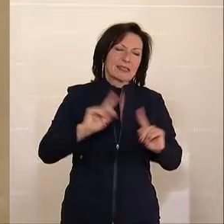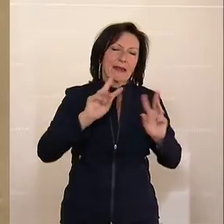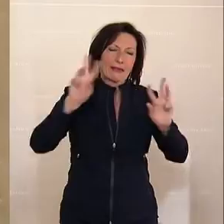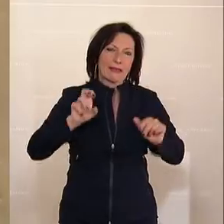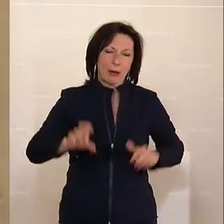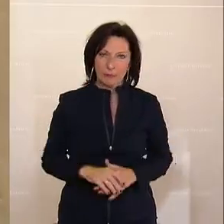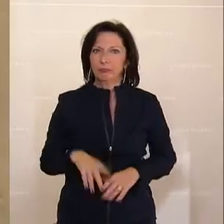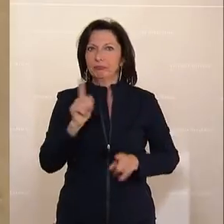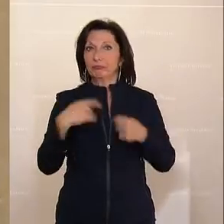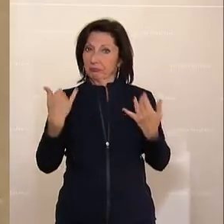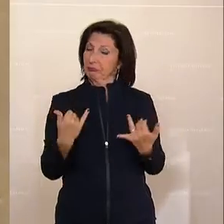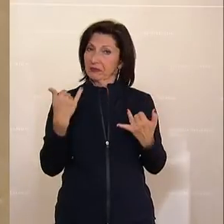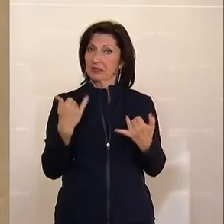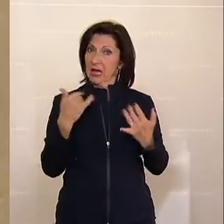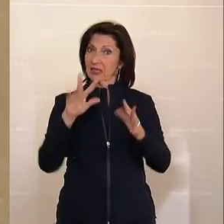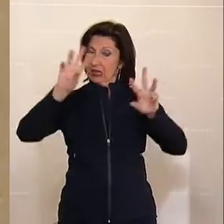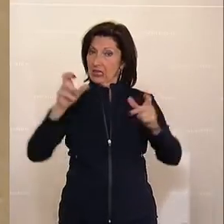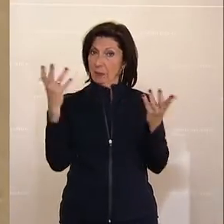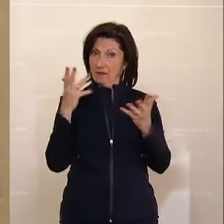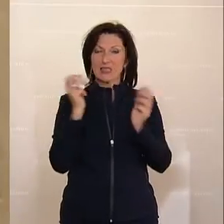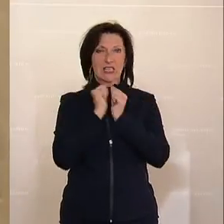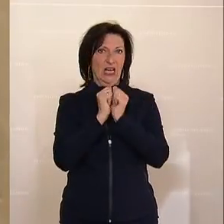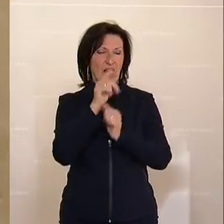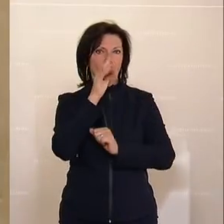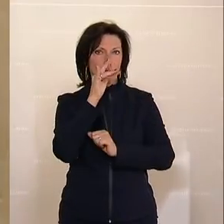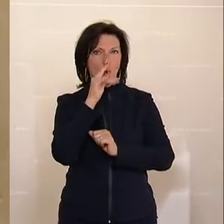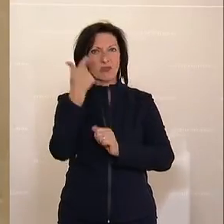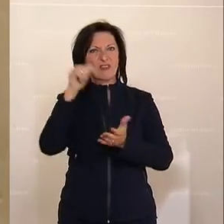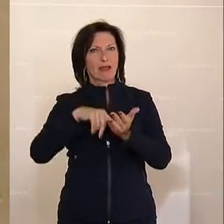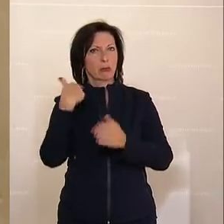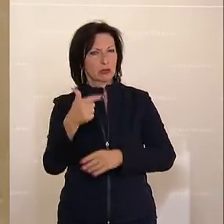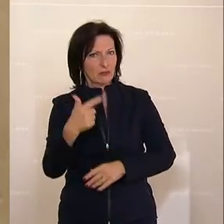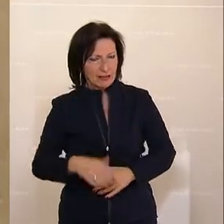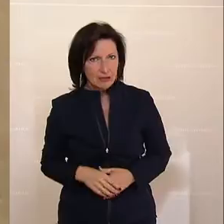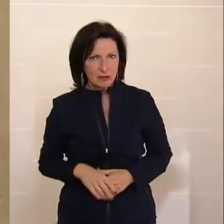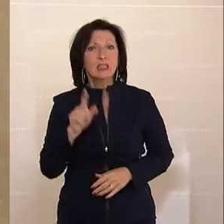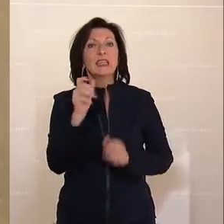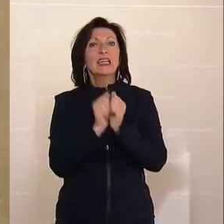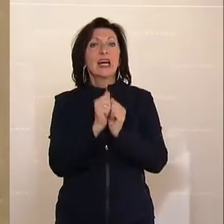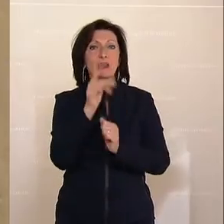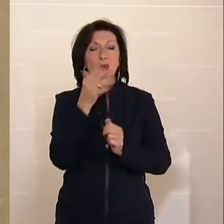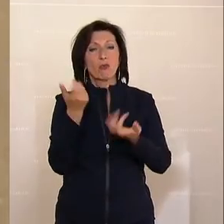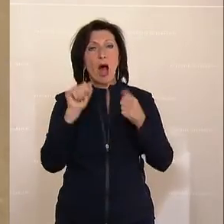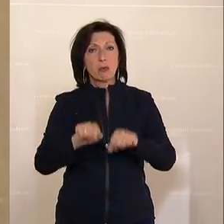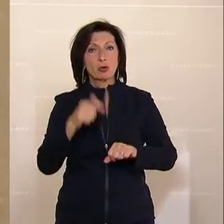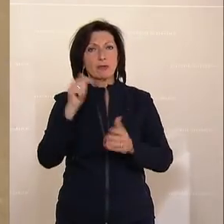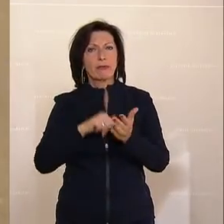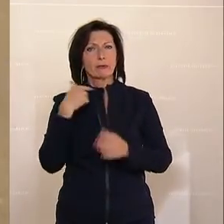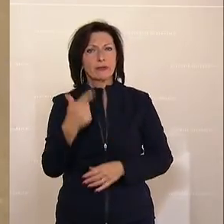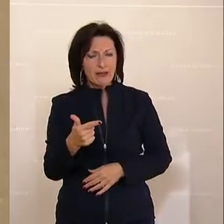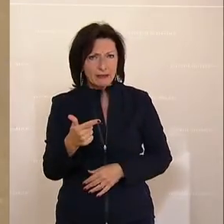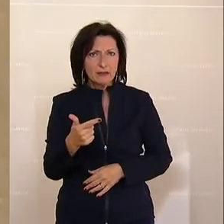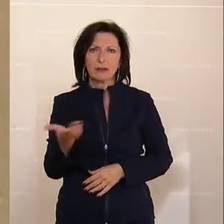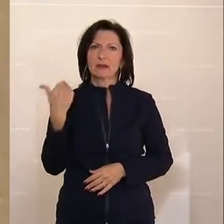Wir behandeln bei dem Tagesordnungspunkt den Rechnungsabschluss für das Jahr 2020. Und dieser Rechnungsabschluss 2020 hat